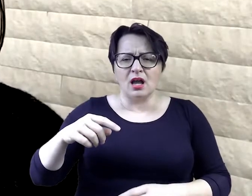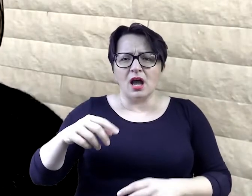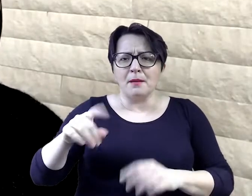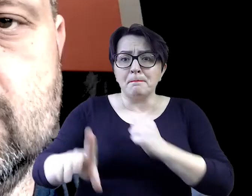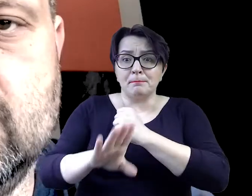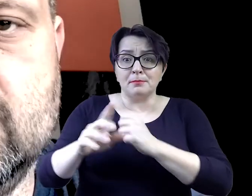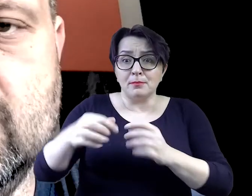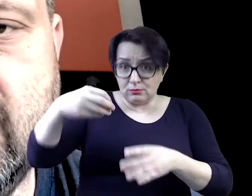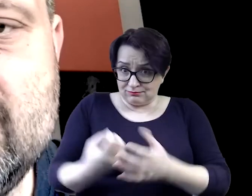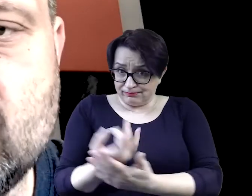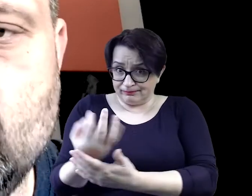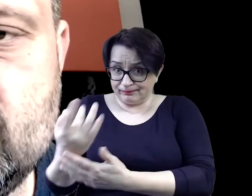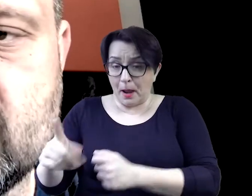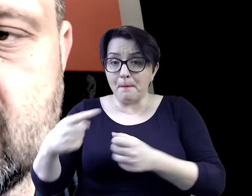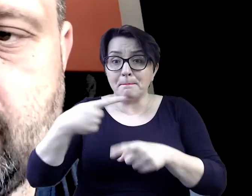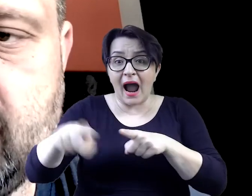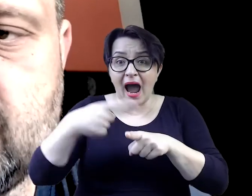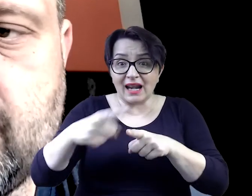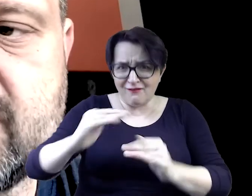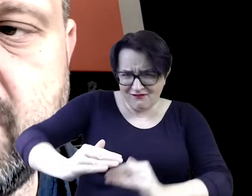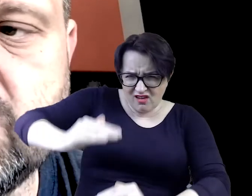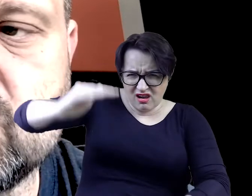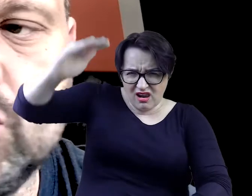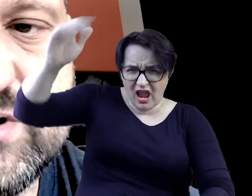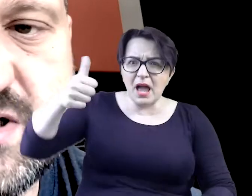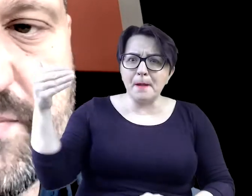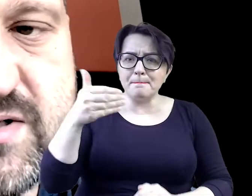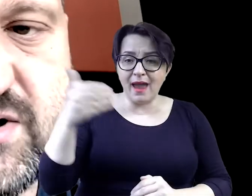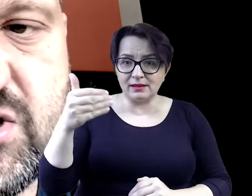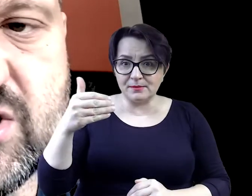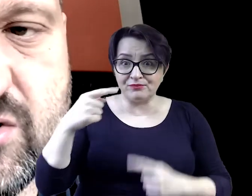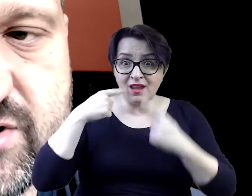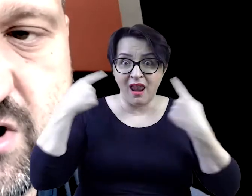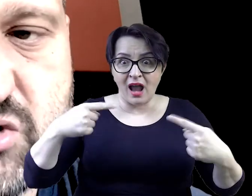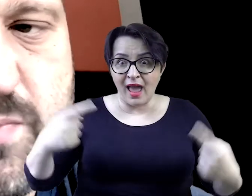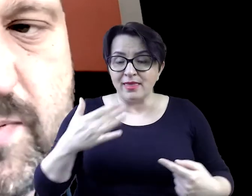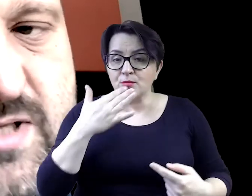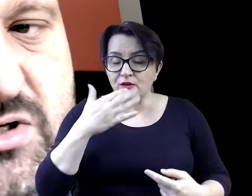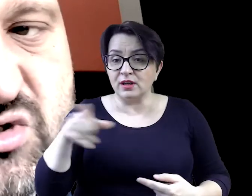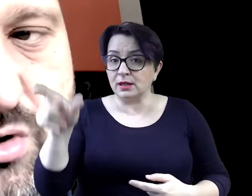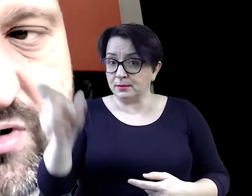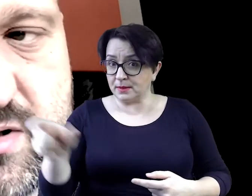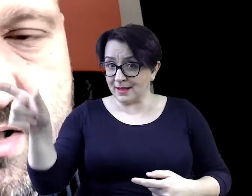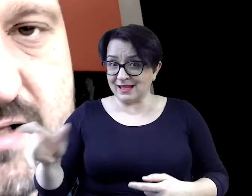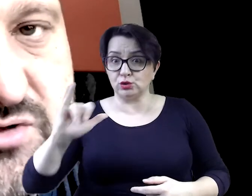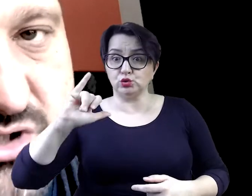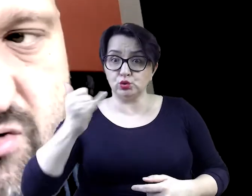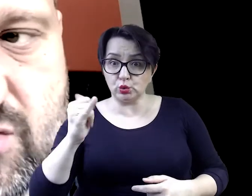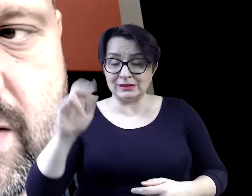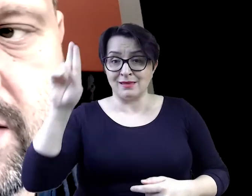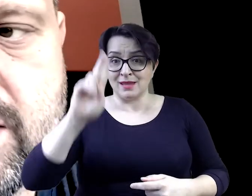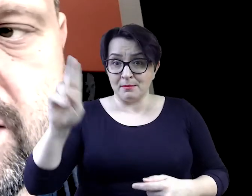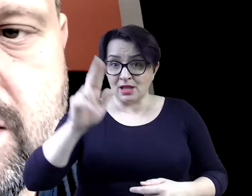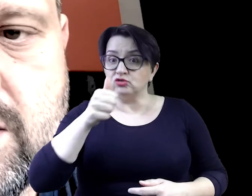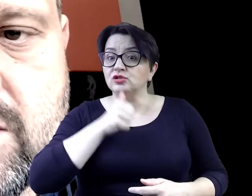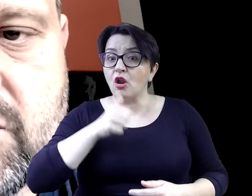metra Legenda głosi, że tak naprawdę Bibasjanin Żółty, Niebieski i Zielony To Bibasjanin Złoty Ale w trzech